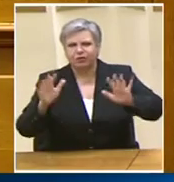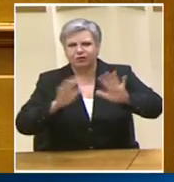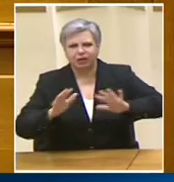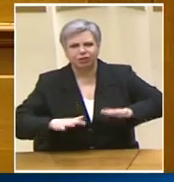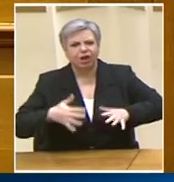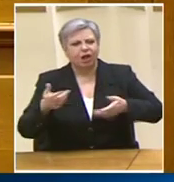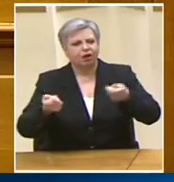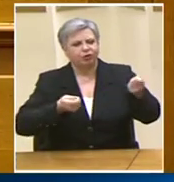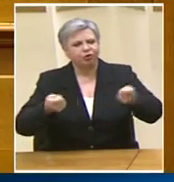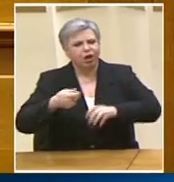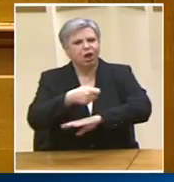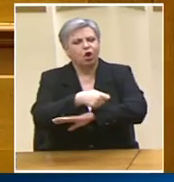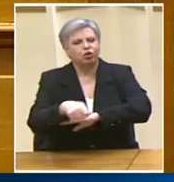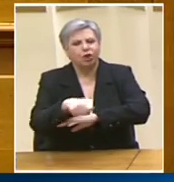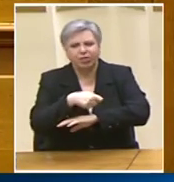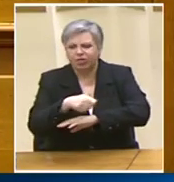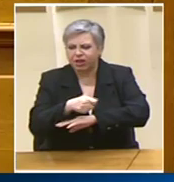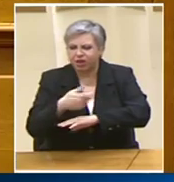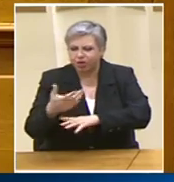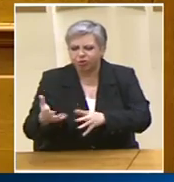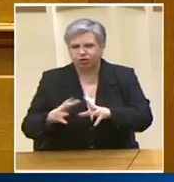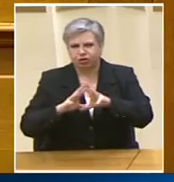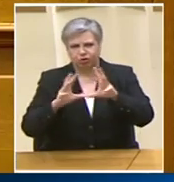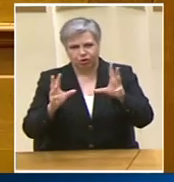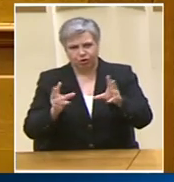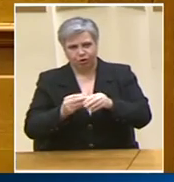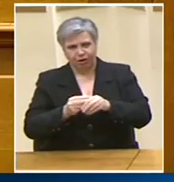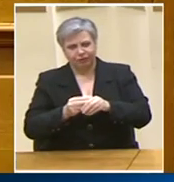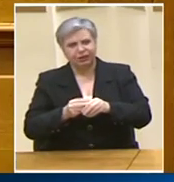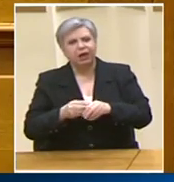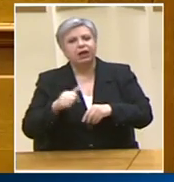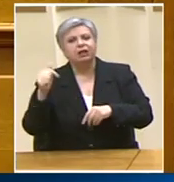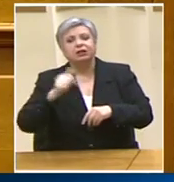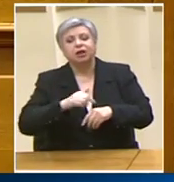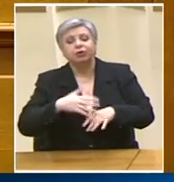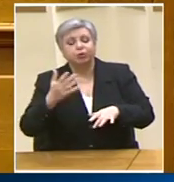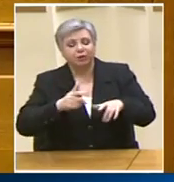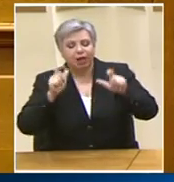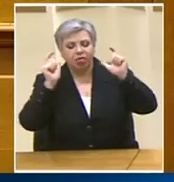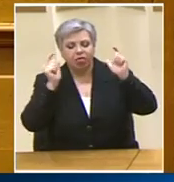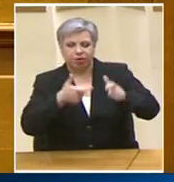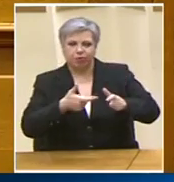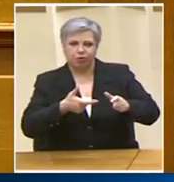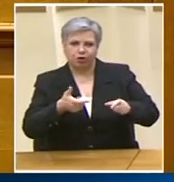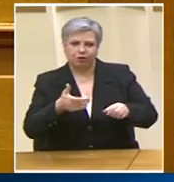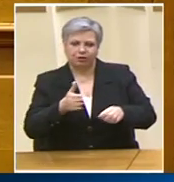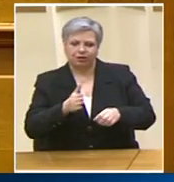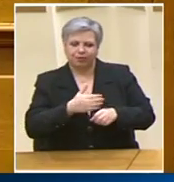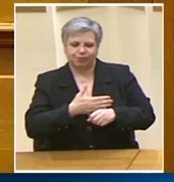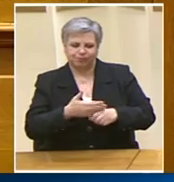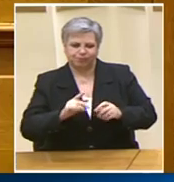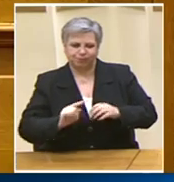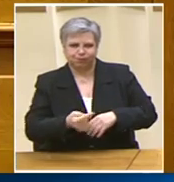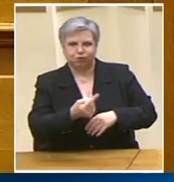δικαιοσύνης και εν τέλει η υπονόμευση της ίδιας της δημοκρατίας δεν πρόκειται να περάσουν